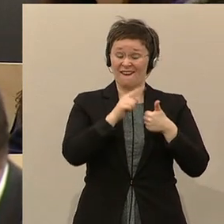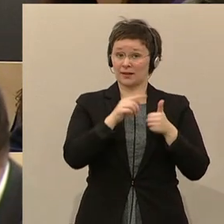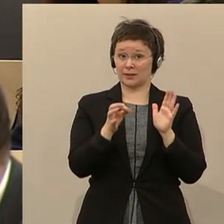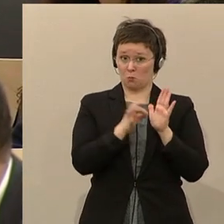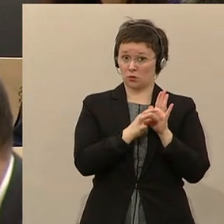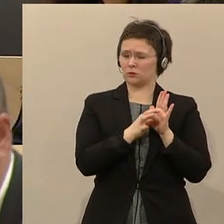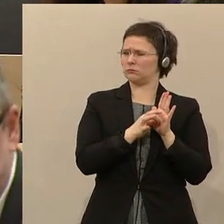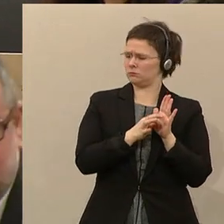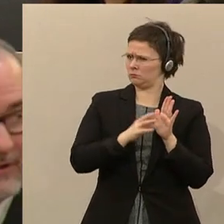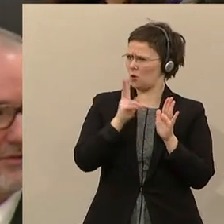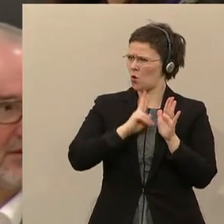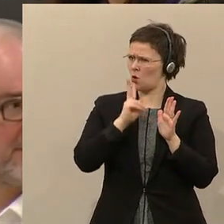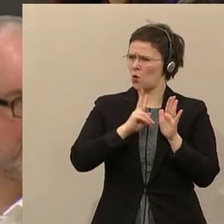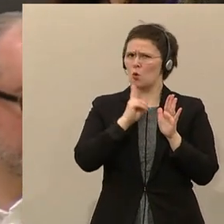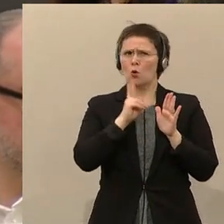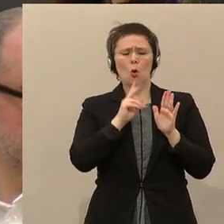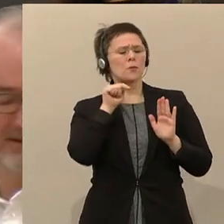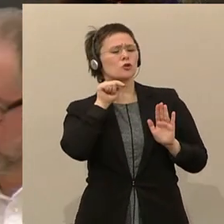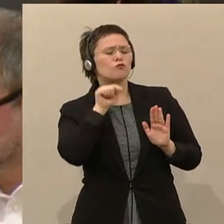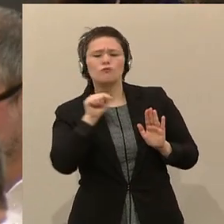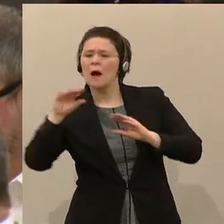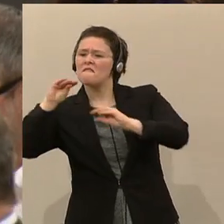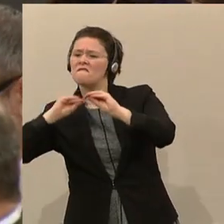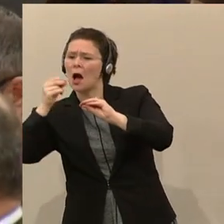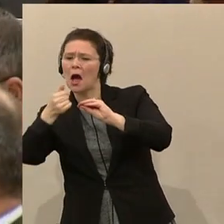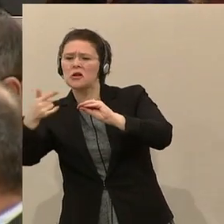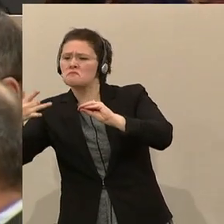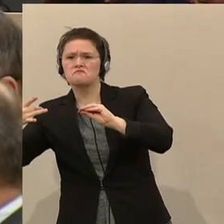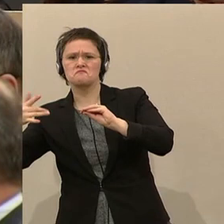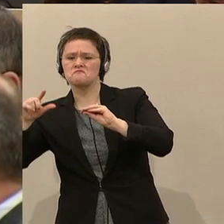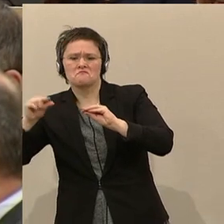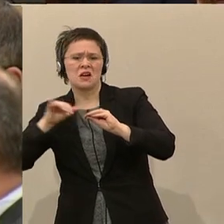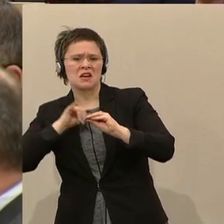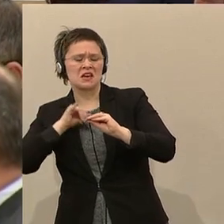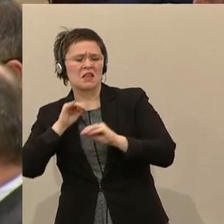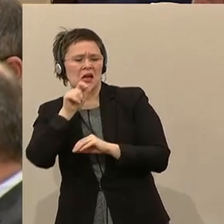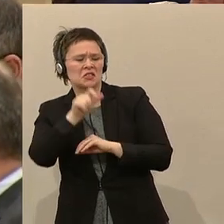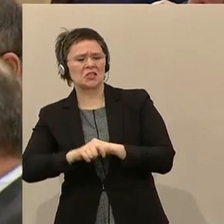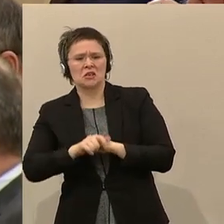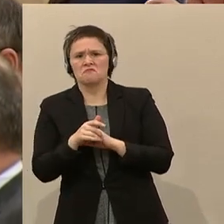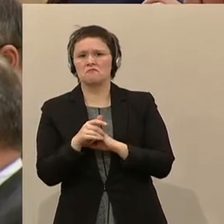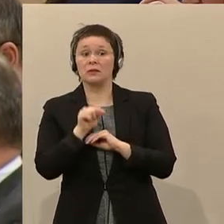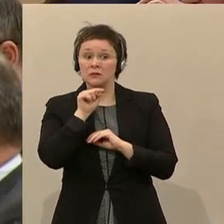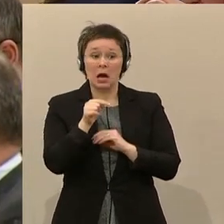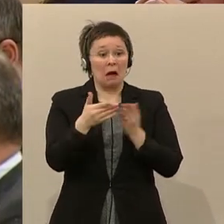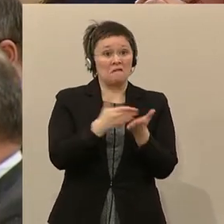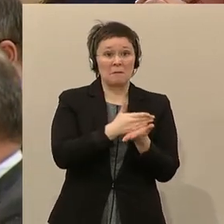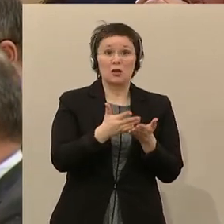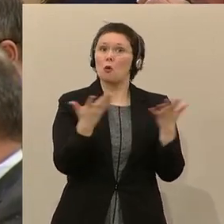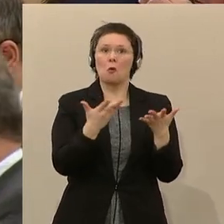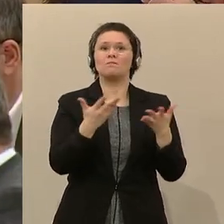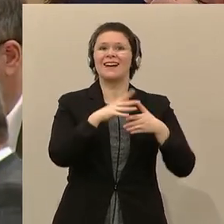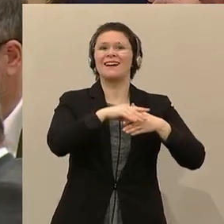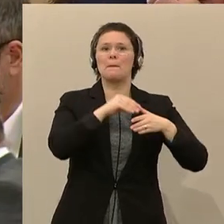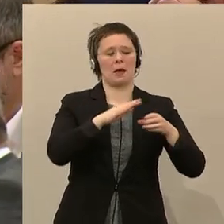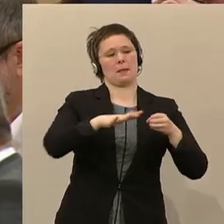kaum oder zu nur wenig Interesse von Vereinen. Die derzeitige Vermittlung findet fast ausschließlich in kommunalen Bereichen statt.